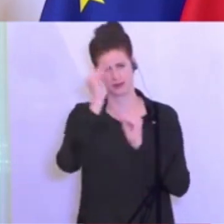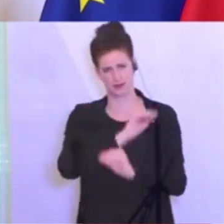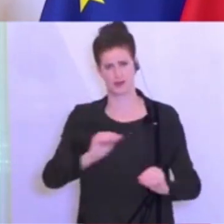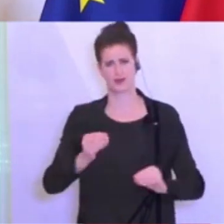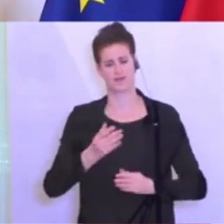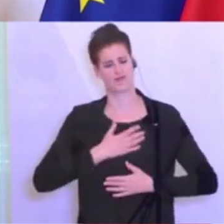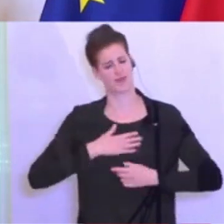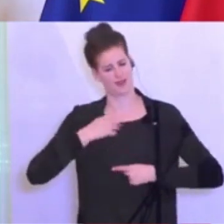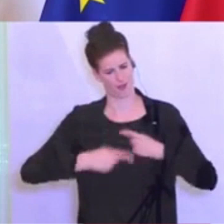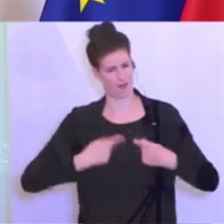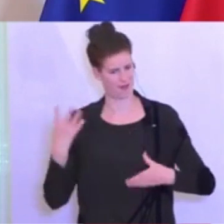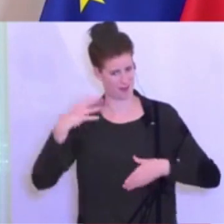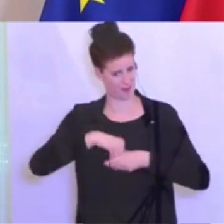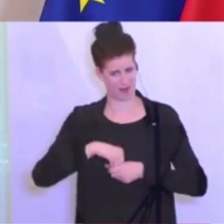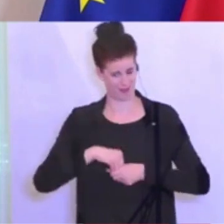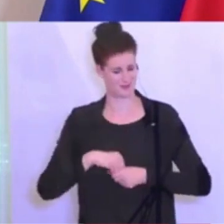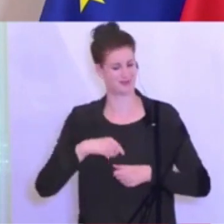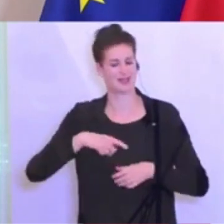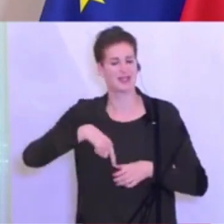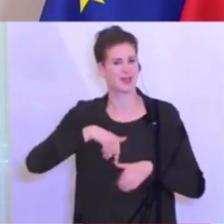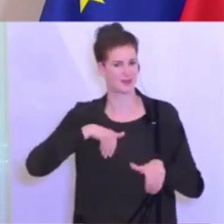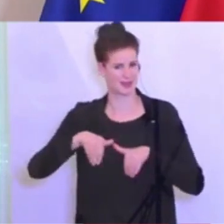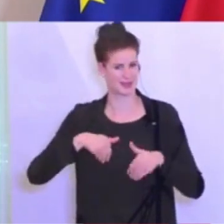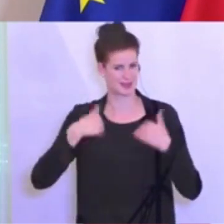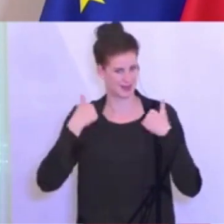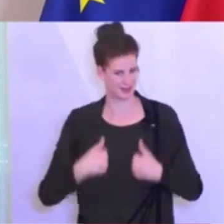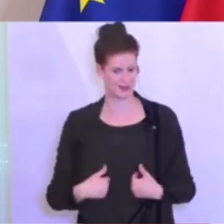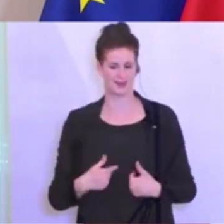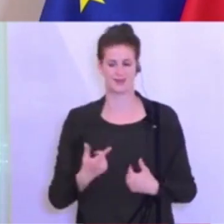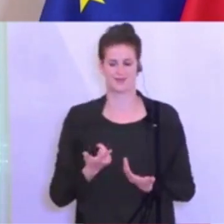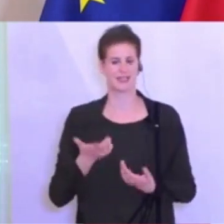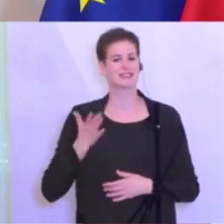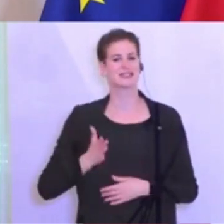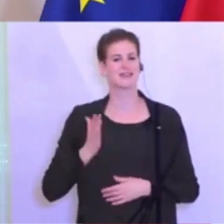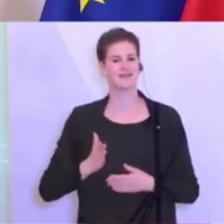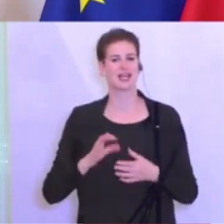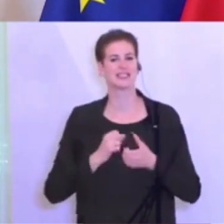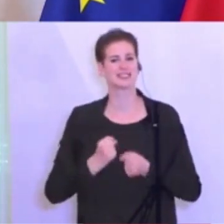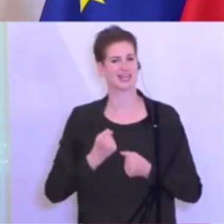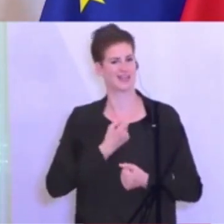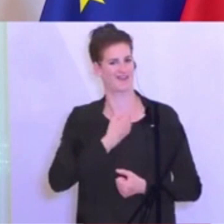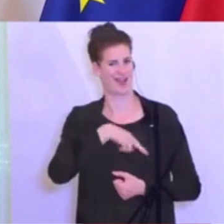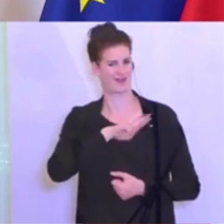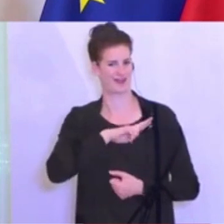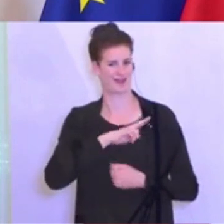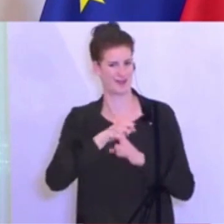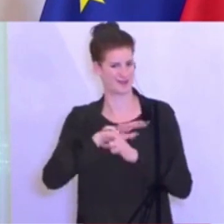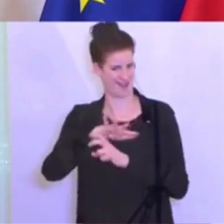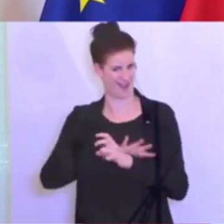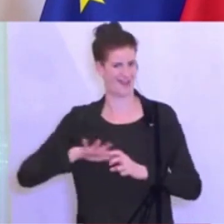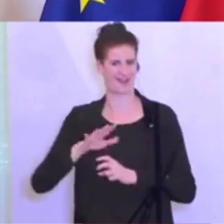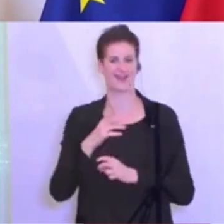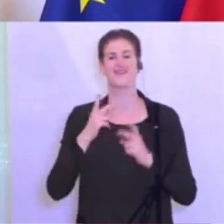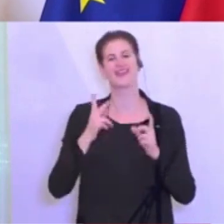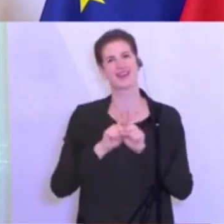in der Höchstphase der Coronavirus-Krise als Innenminister, der sozusagen für die zivile Sicherheit der Republik verantwortlich ist, auch noch immer auch